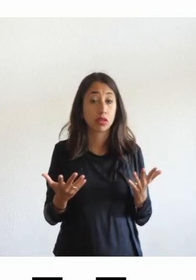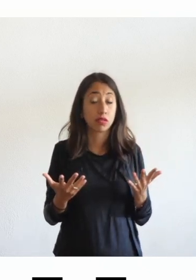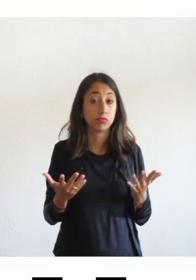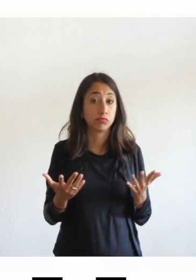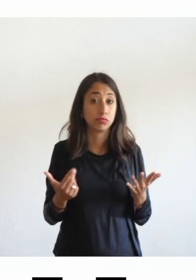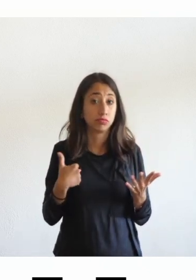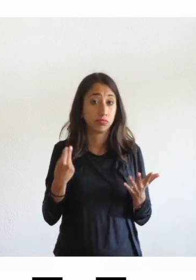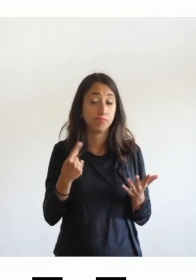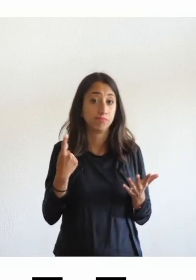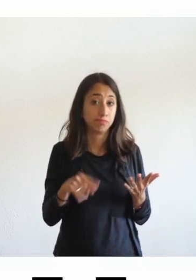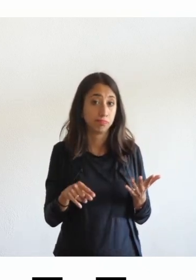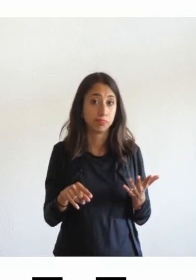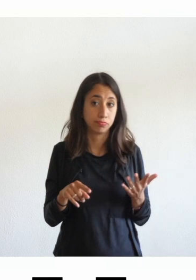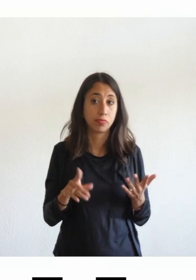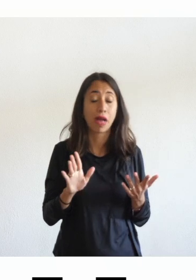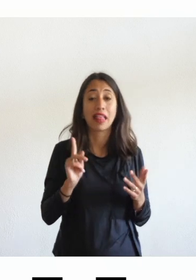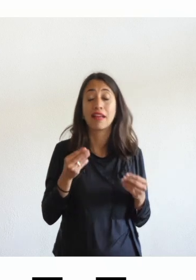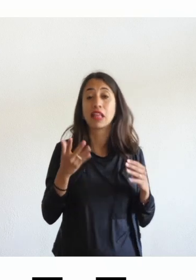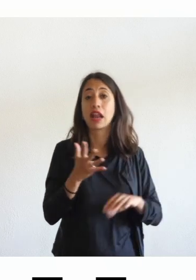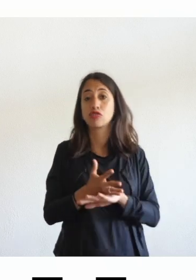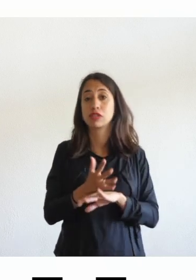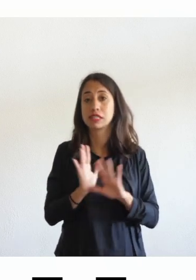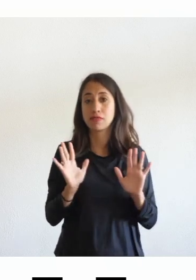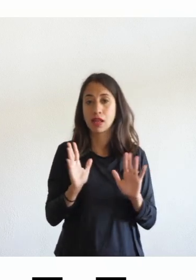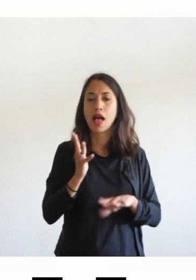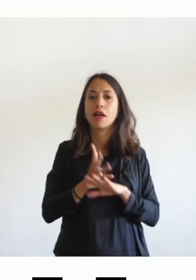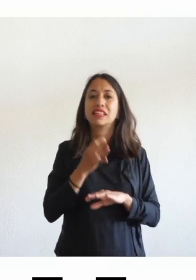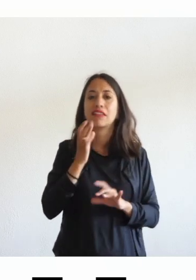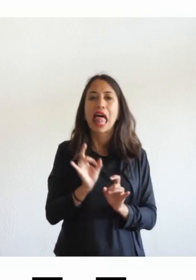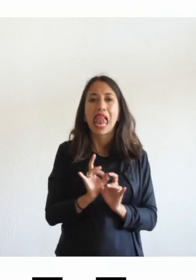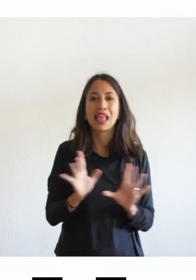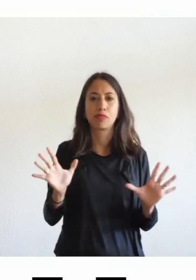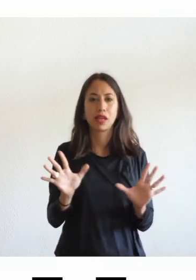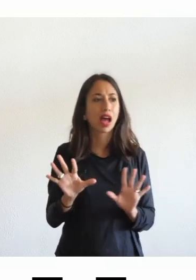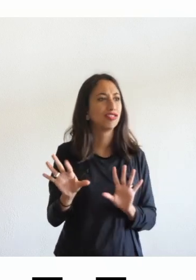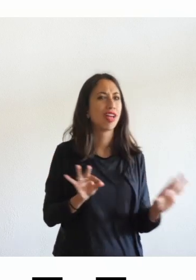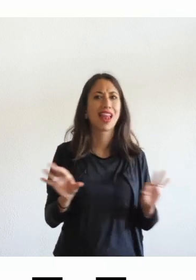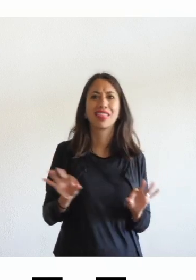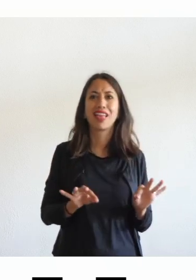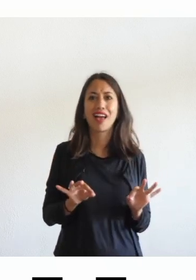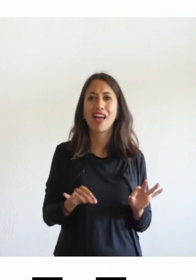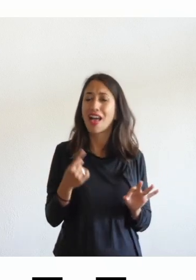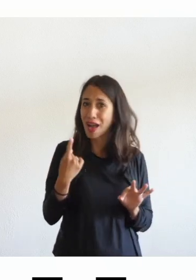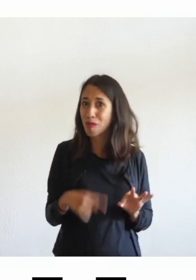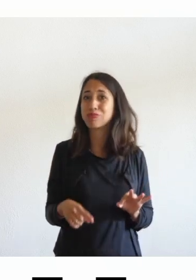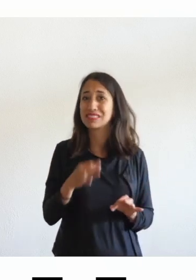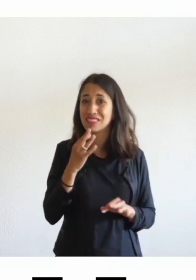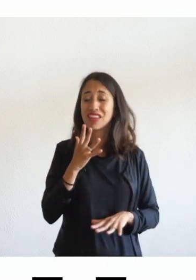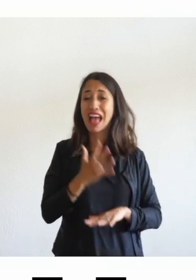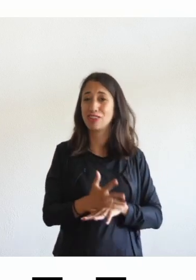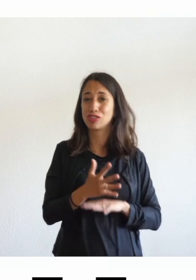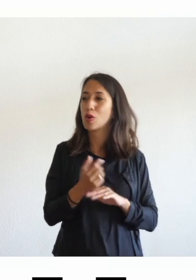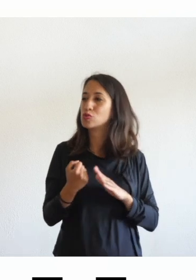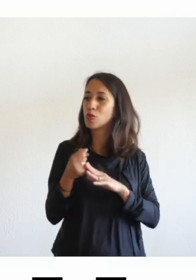inaccessibilità inaccessibilità c'è la libertà delle persone di scegliere il proprio supporto